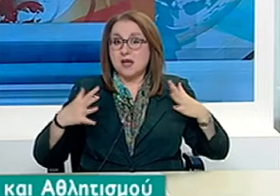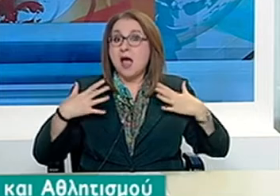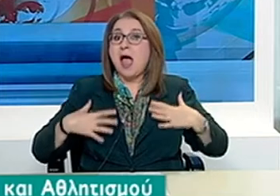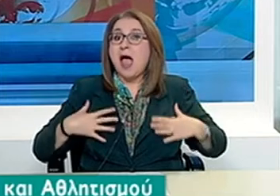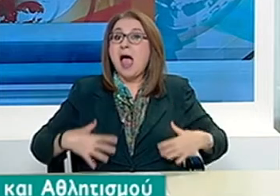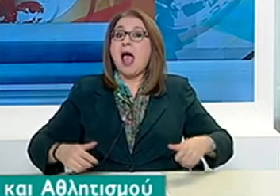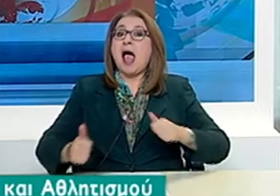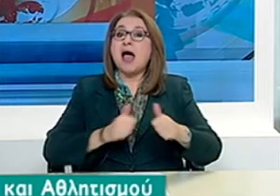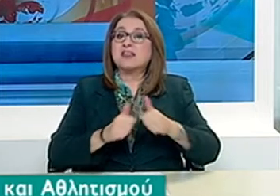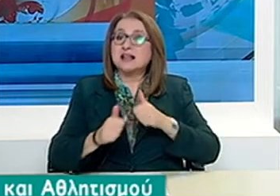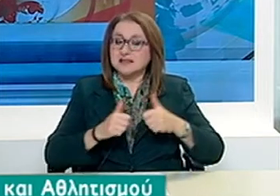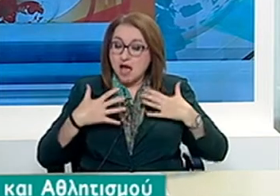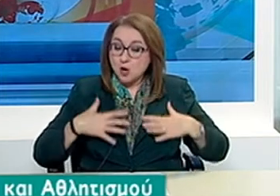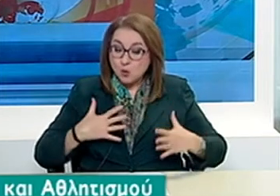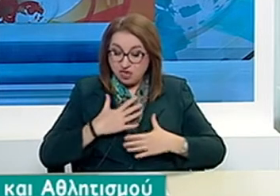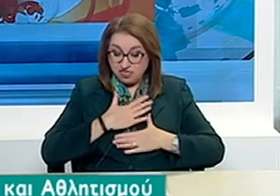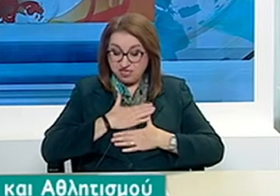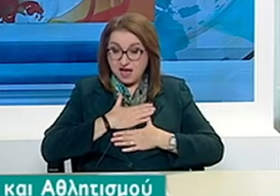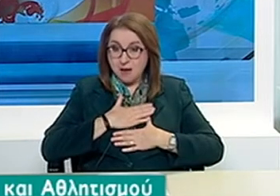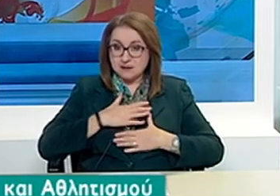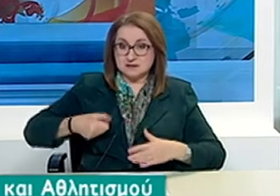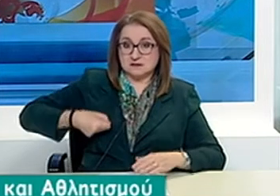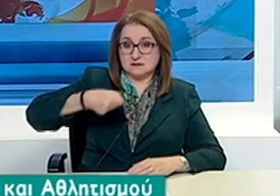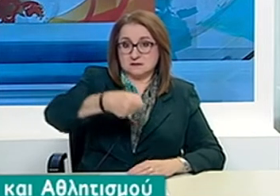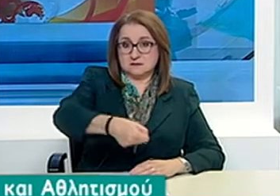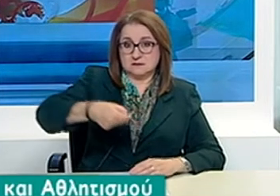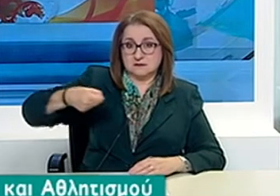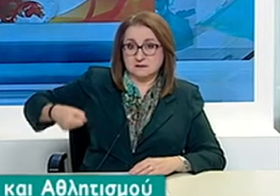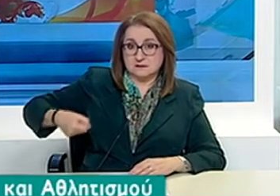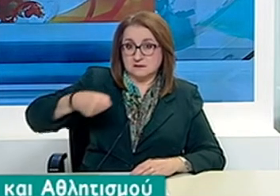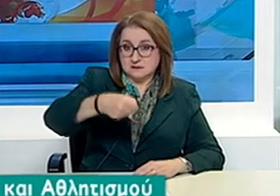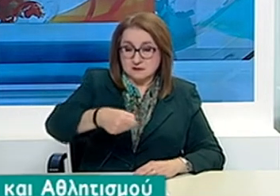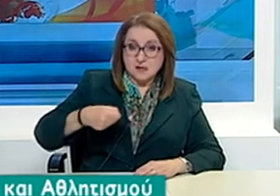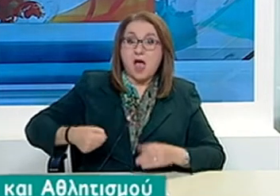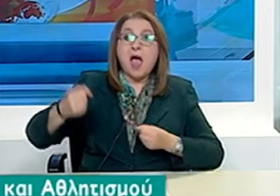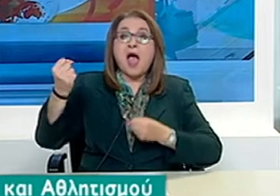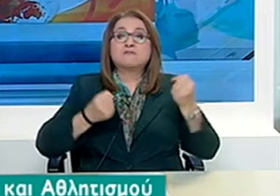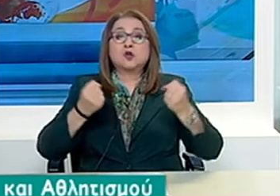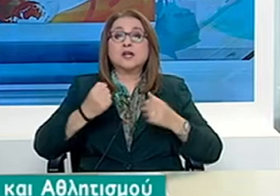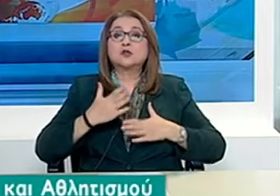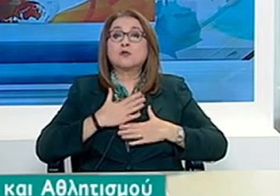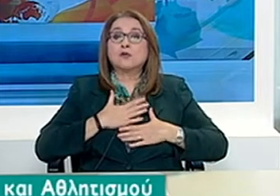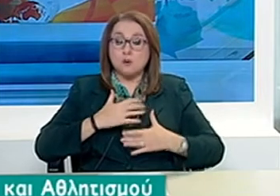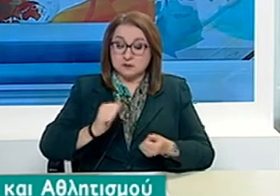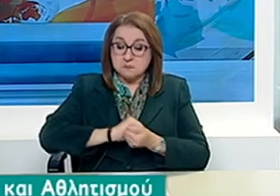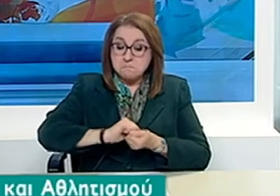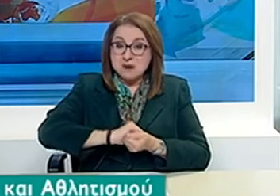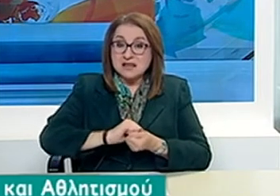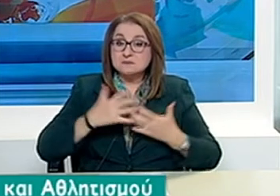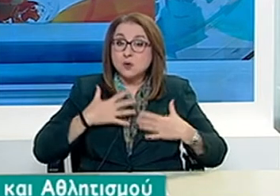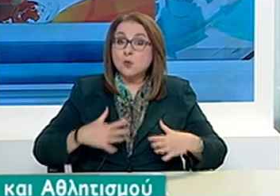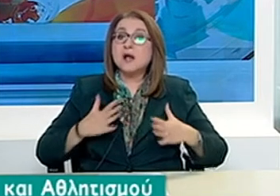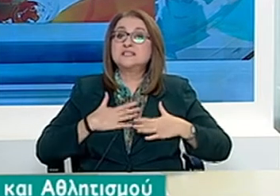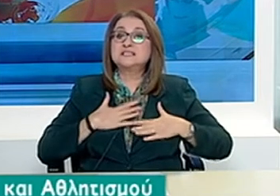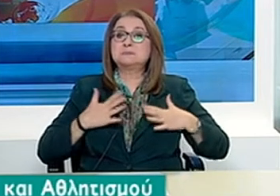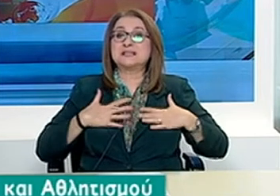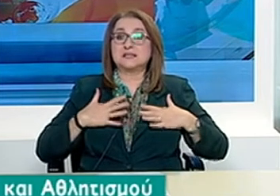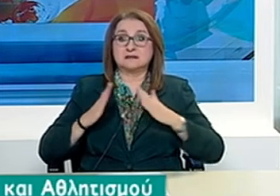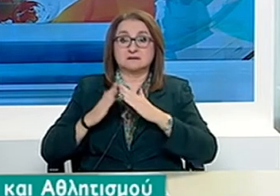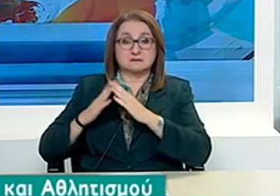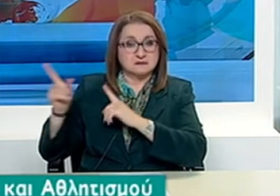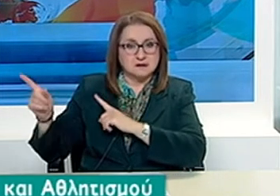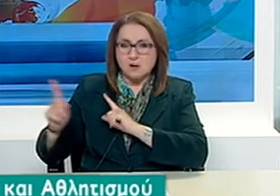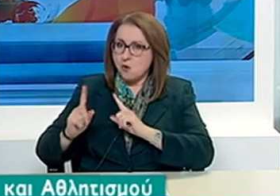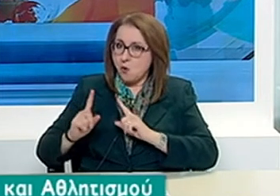Προτιμάμε τη μεταφορά προς και από τον αθλητικό χώρο με το δικό μας μέσο μεταφοράς. Ενημερώνουμε άμεσα σε